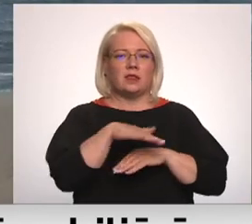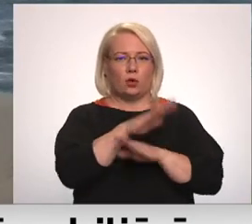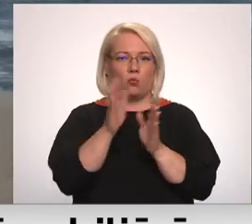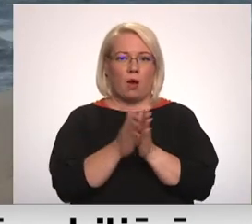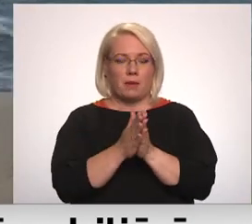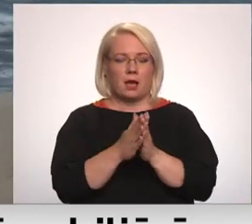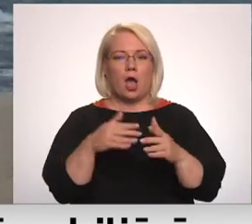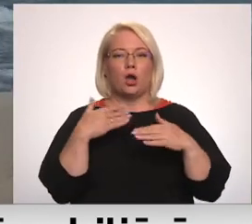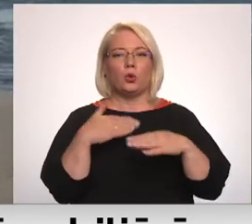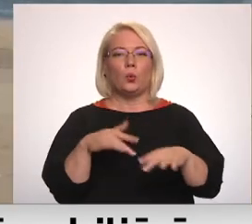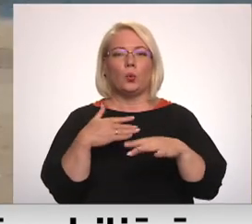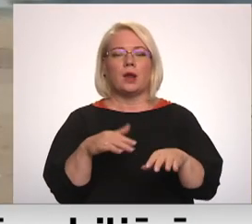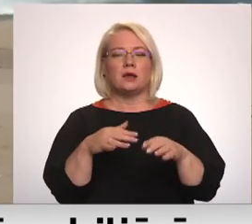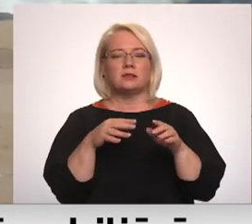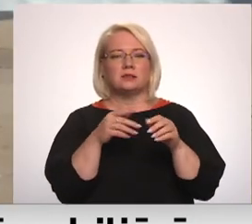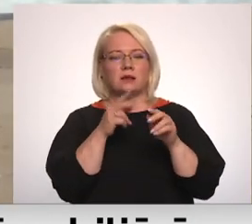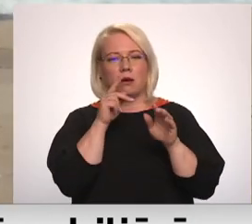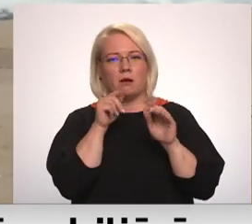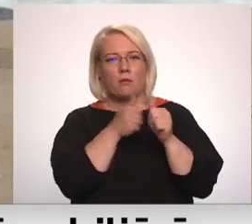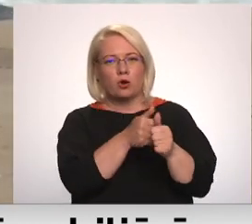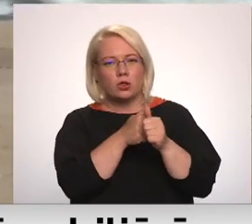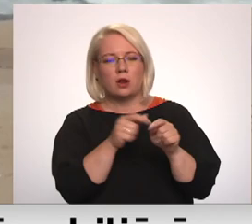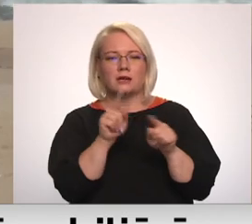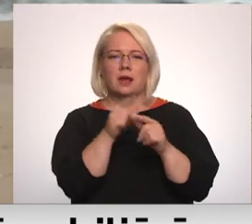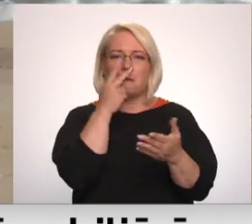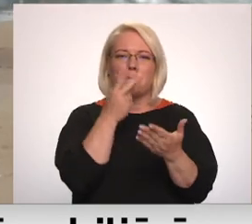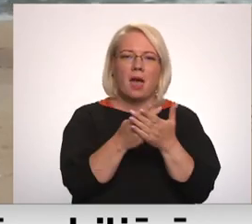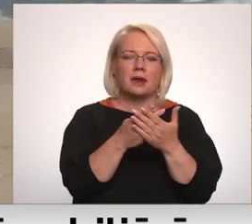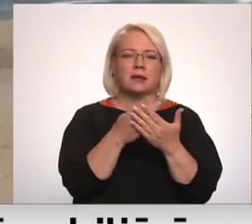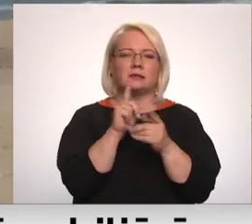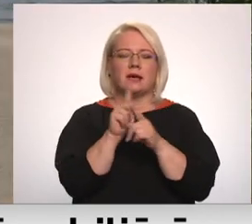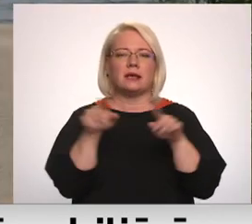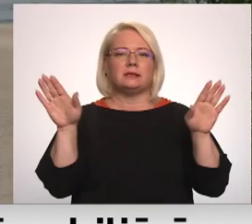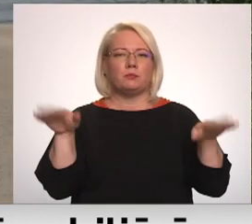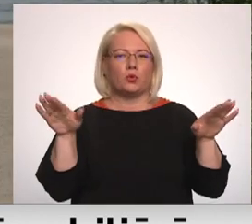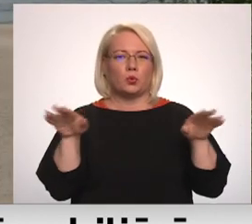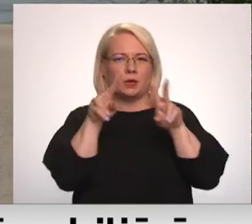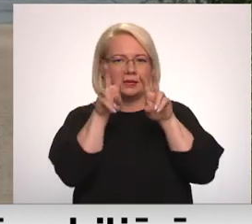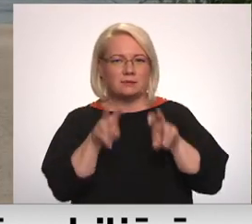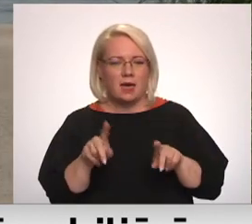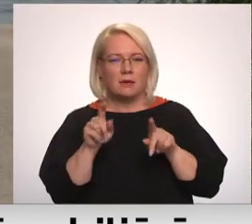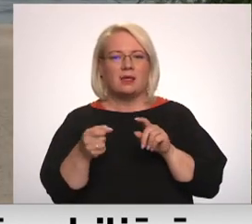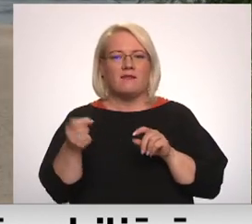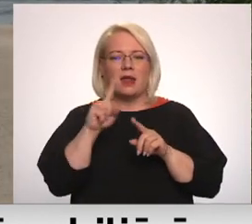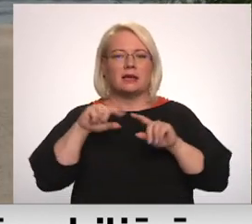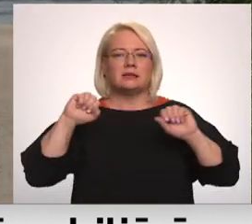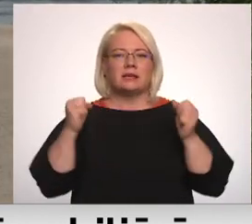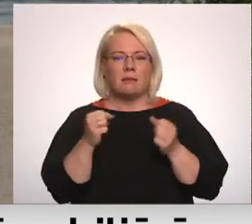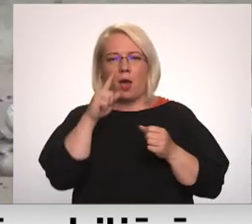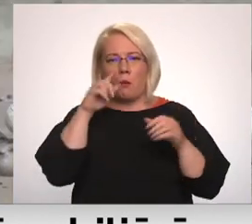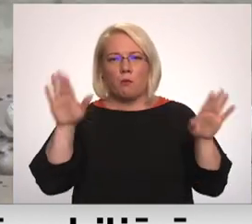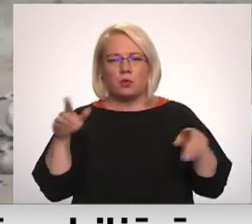monitorings paredz arī putnu sugu izpēti. Latvijas ūdeņos visvairāk ir ziemojošo putnu. Starp jūras putniem ir ļoti reti sugas.